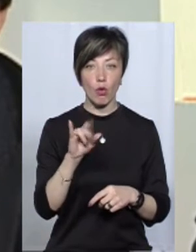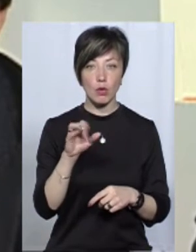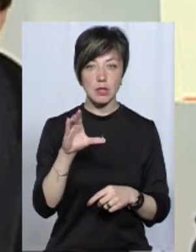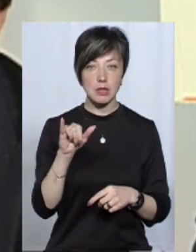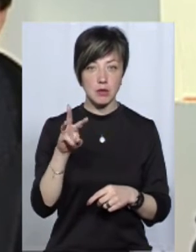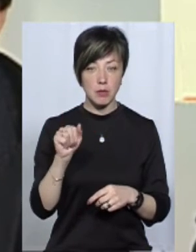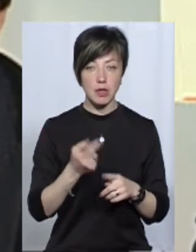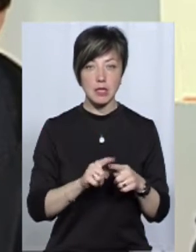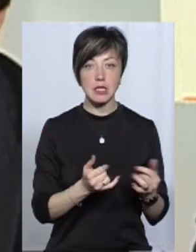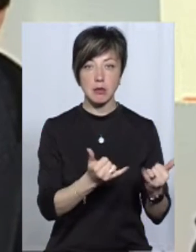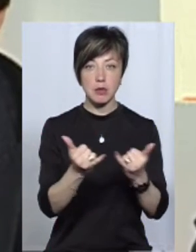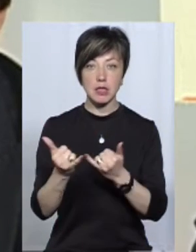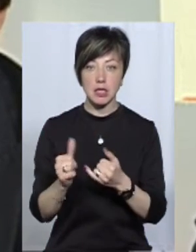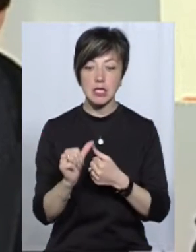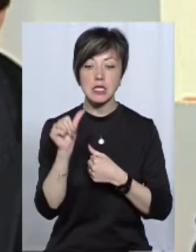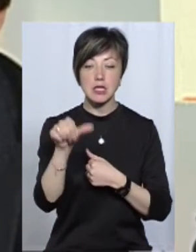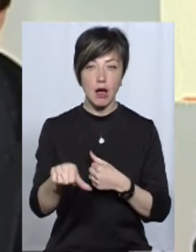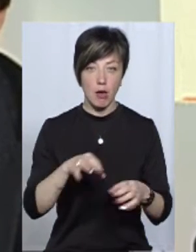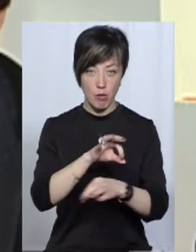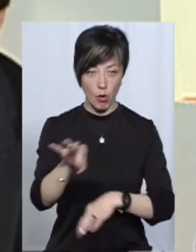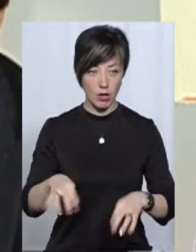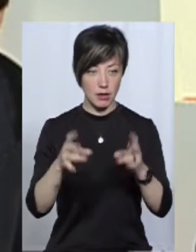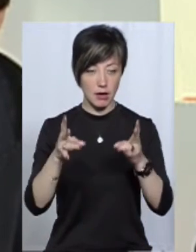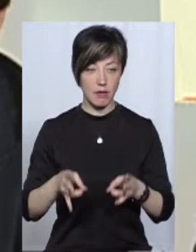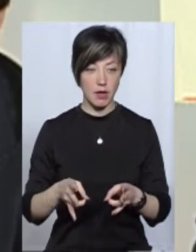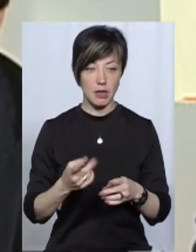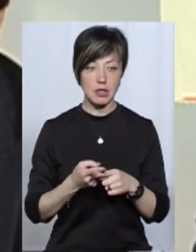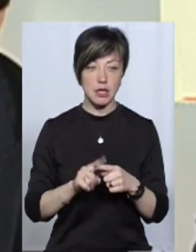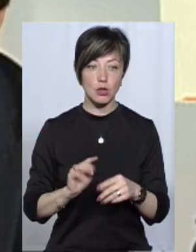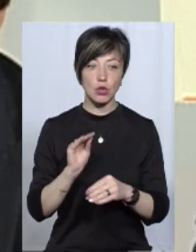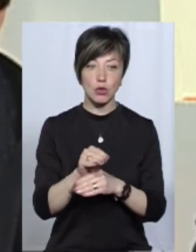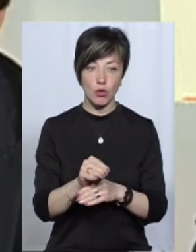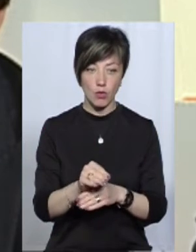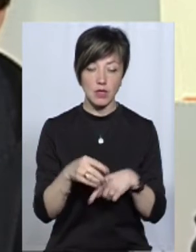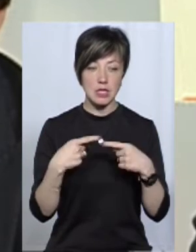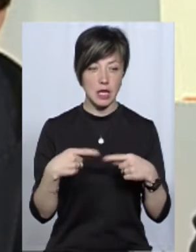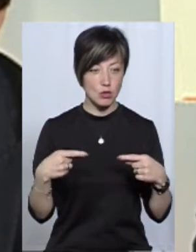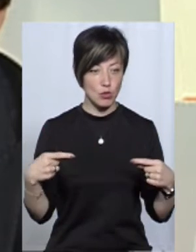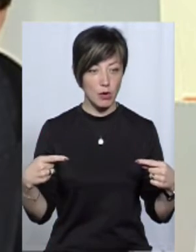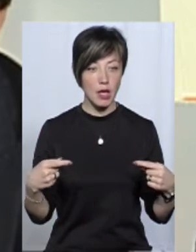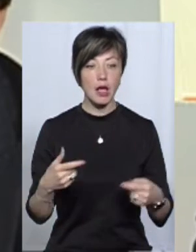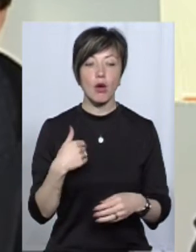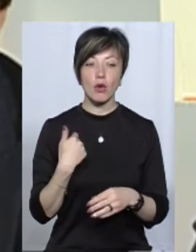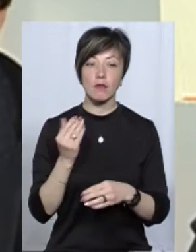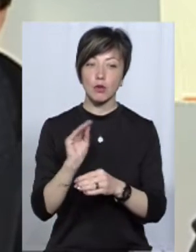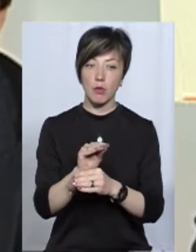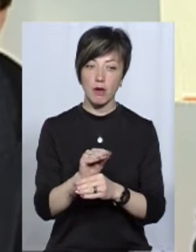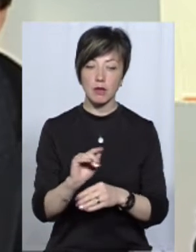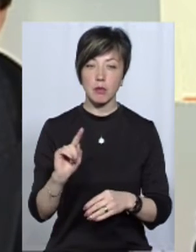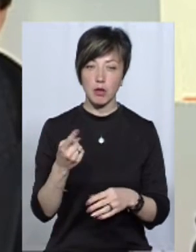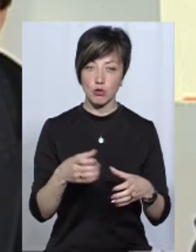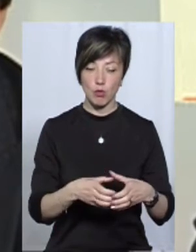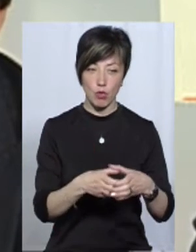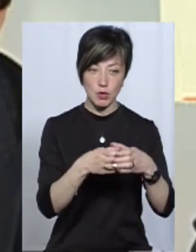забезпечення за проєктних аварій. Це додаткові засоби. Тому, якщо хотів би додати, на